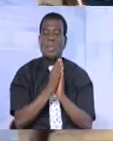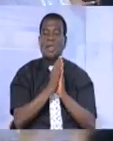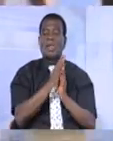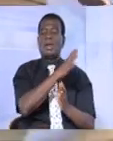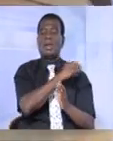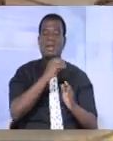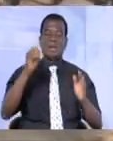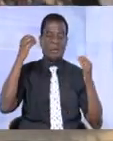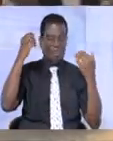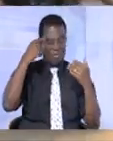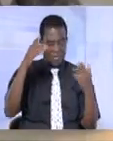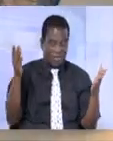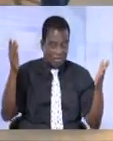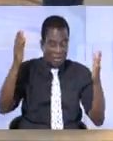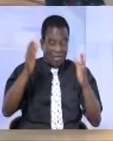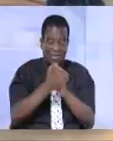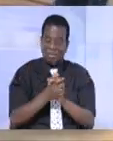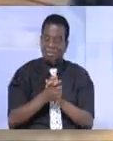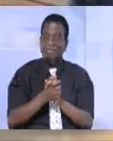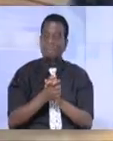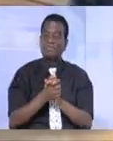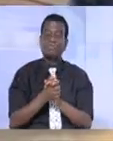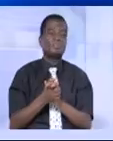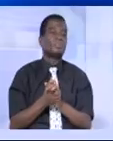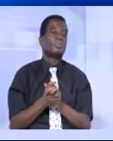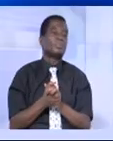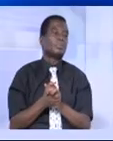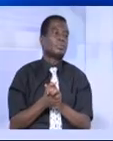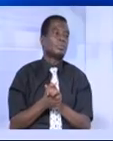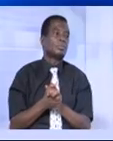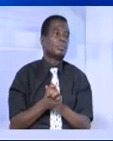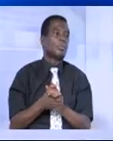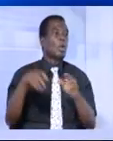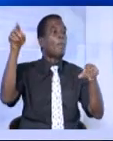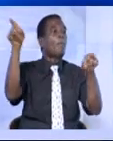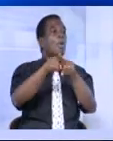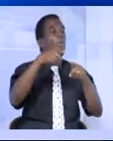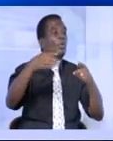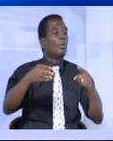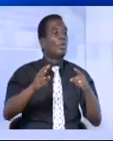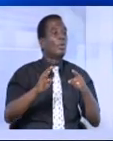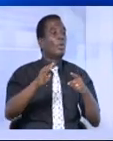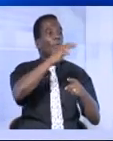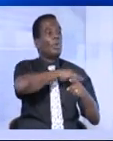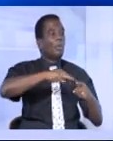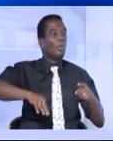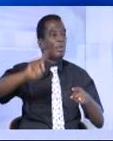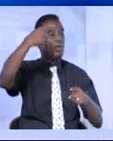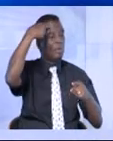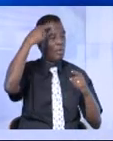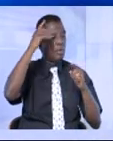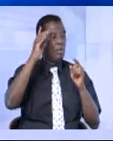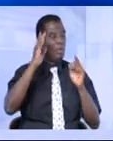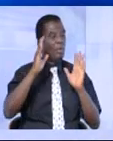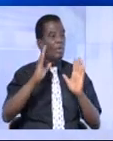à nouveau ses bras à ceux qui l'ont toujours aimé. Dans le même élan, les maires et le gouverneur du district